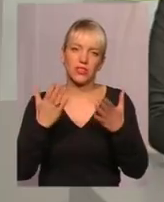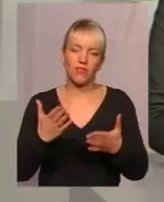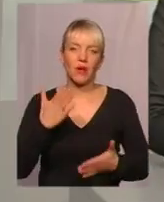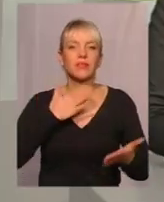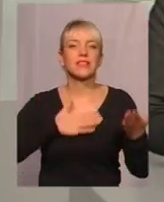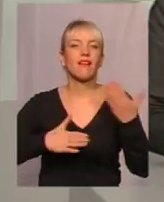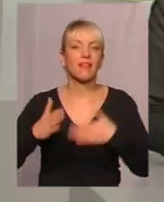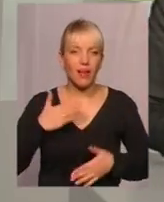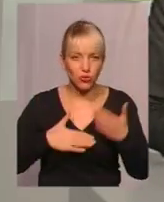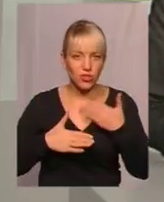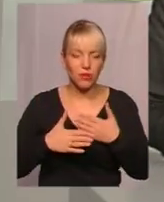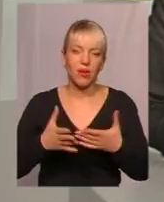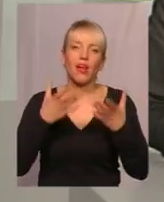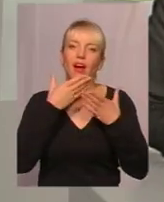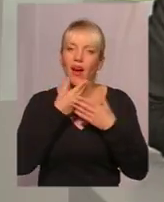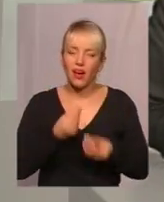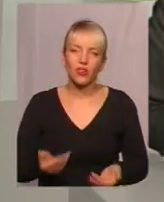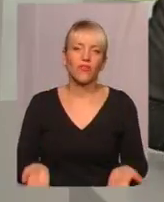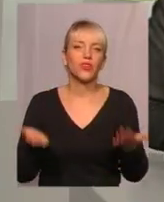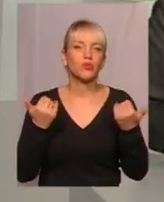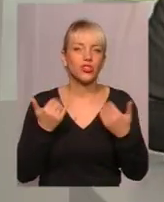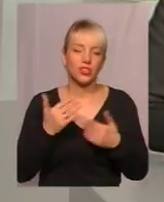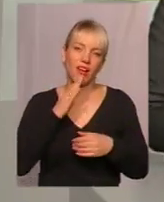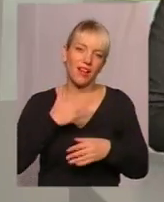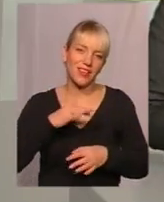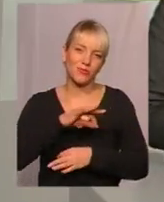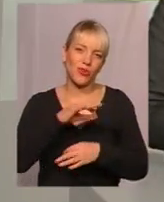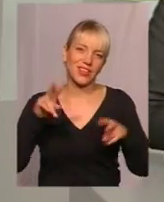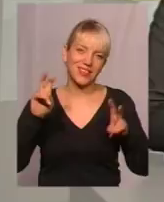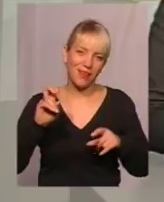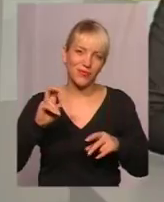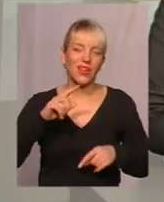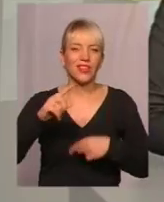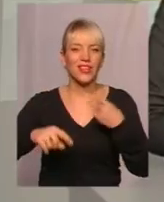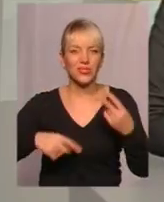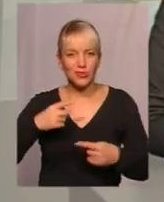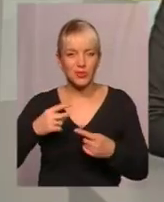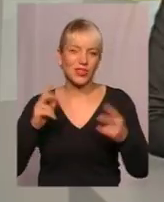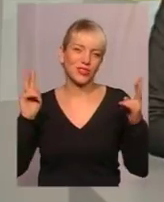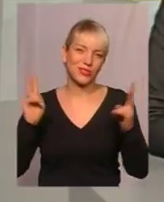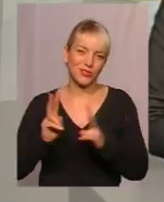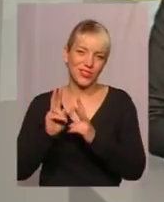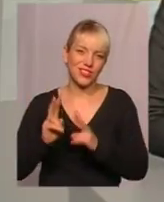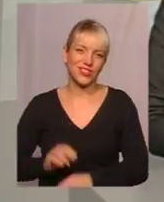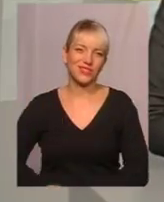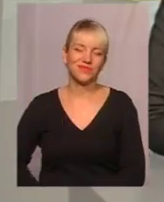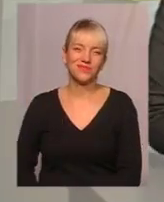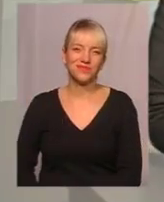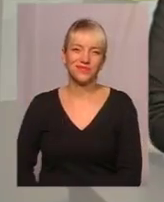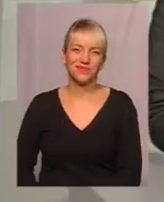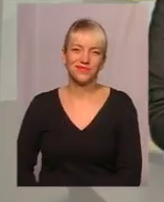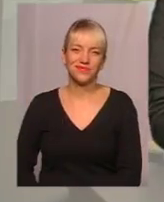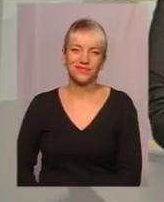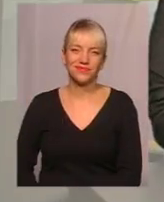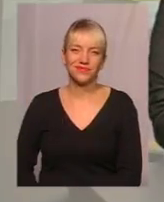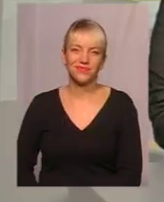радощами, гарно відпочити, а наш проект «Тема» зустрінеться з вами вже у понеділок о 18.25. Отож,